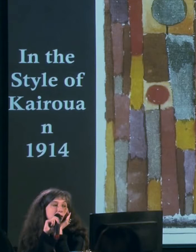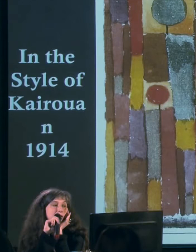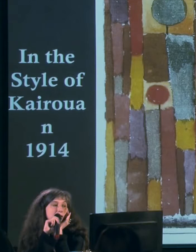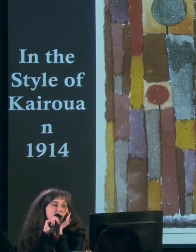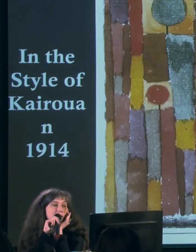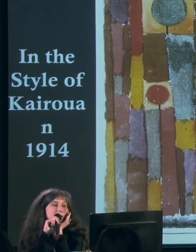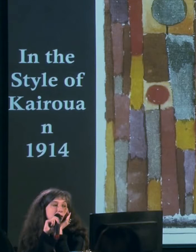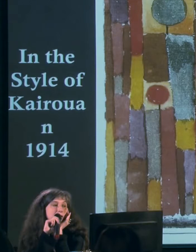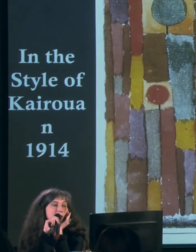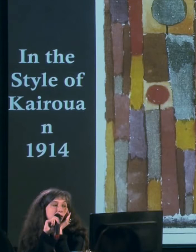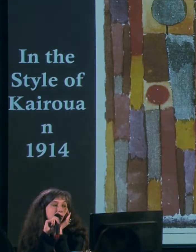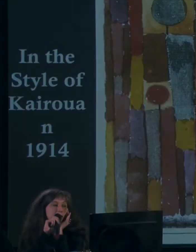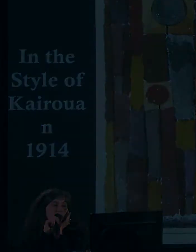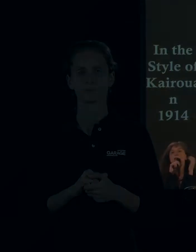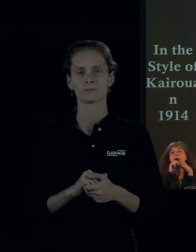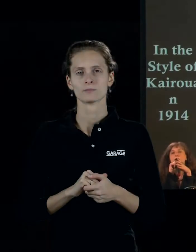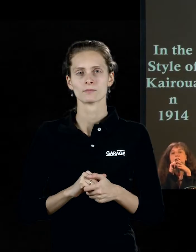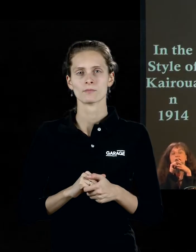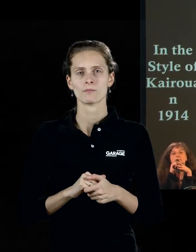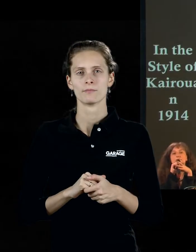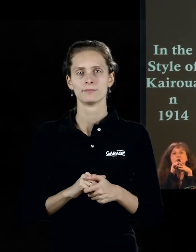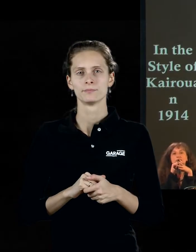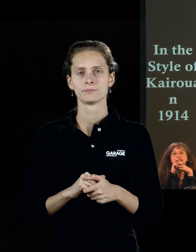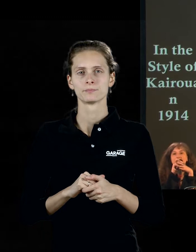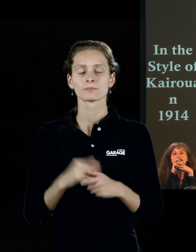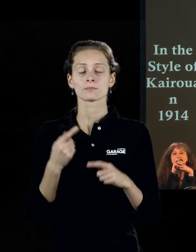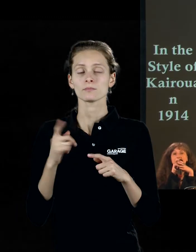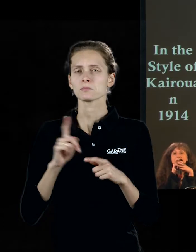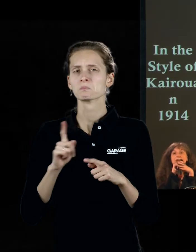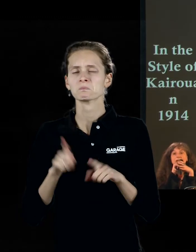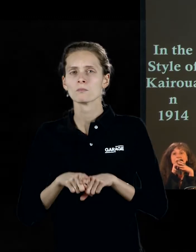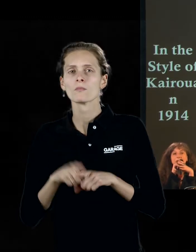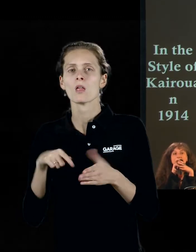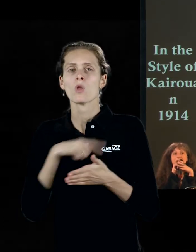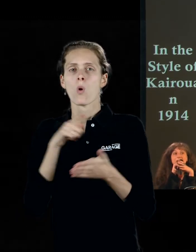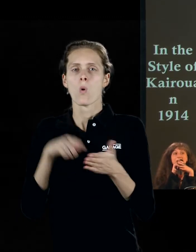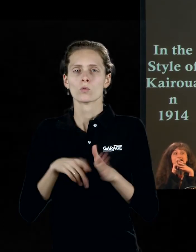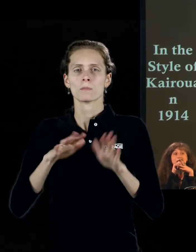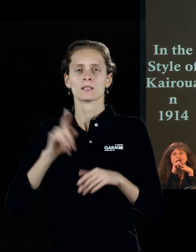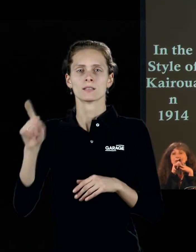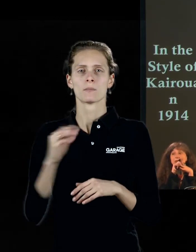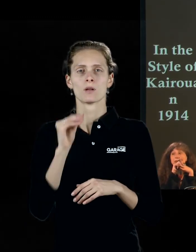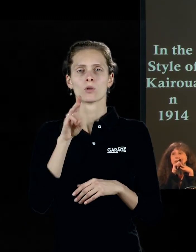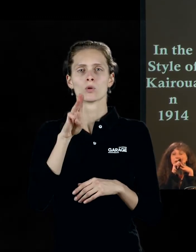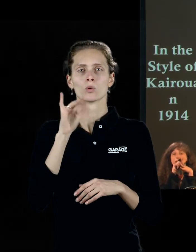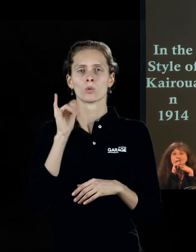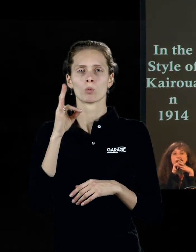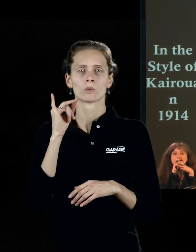хаотично разбросаны по поверхности картины. Кайруан – это город в Тунисе, который